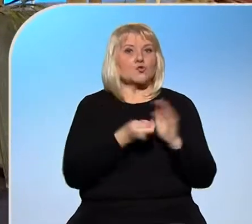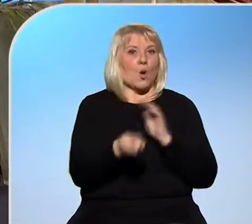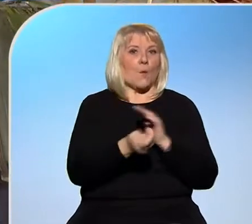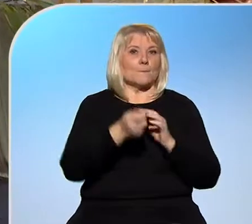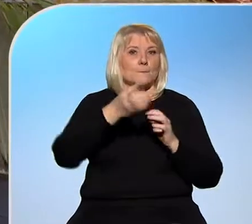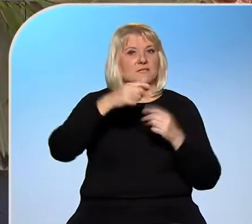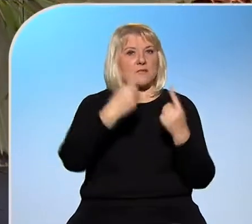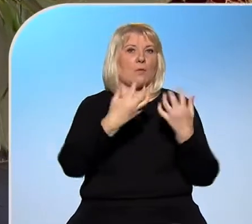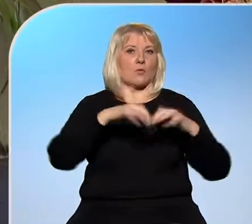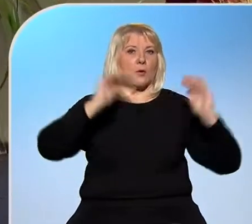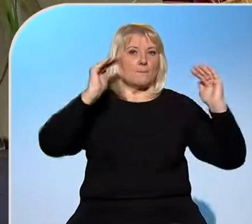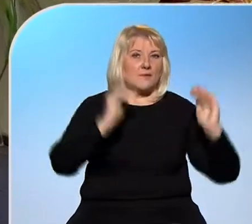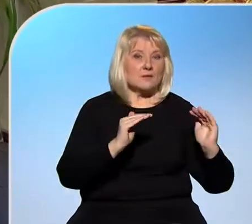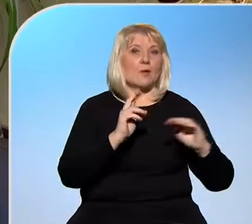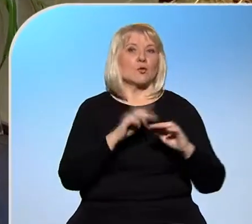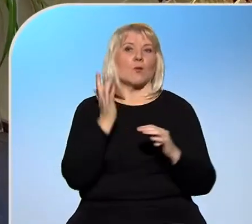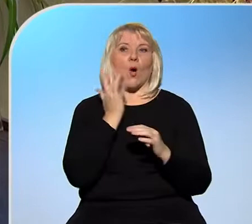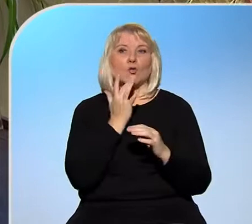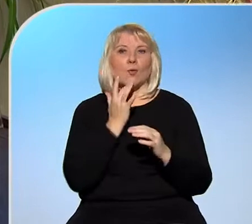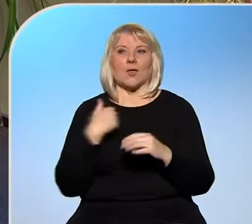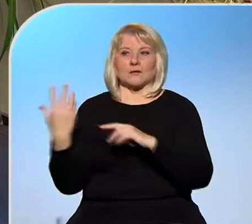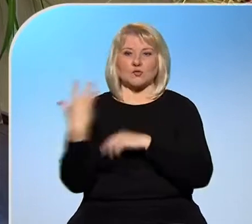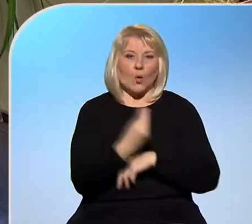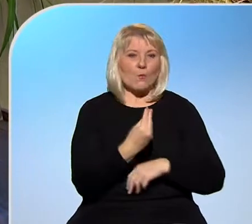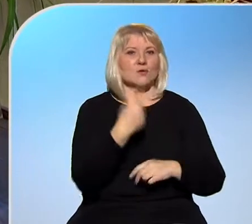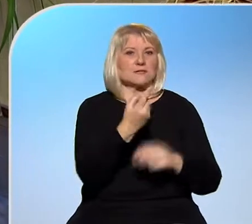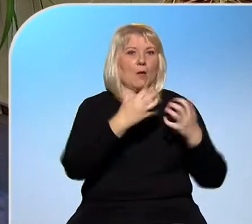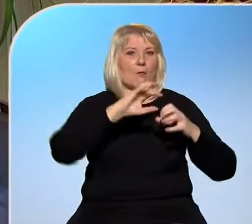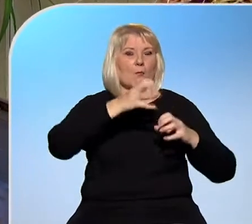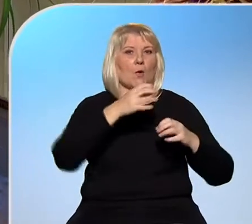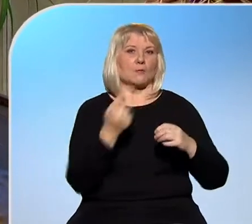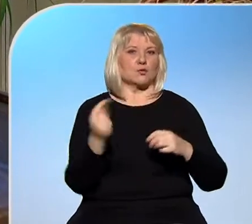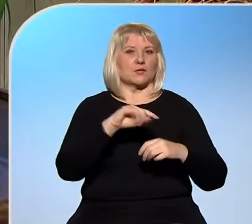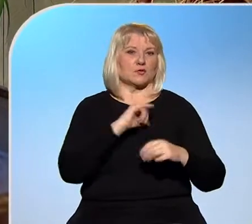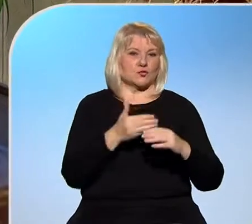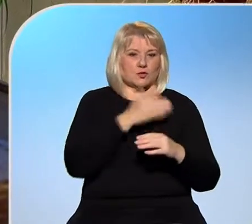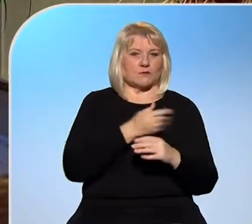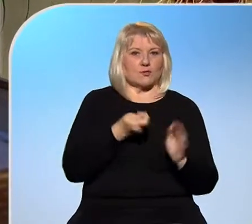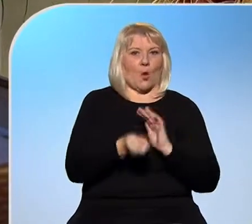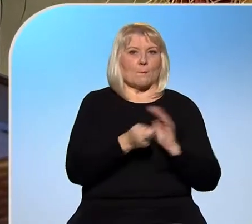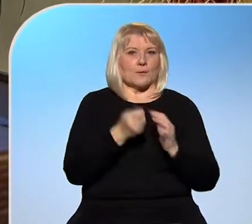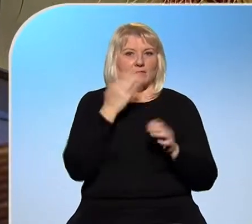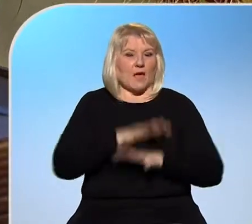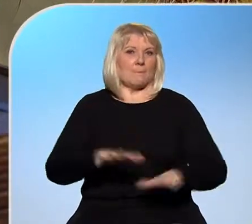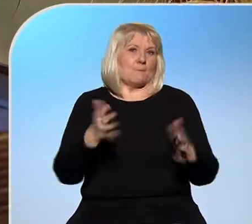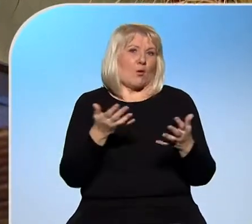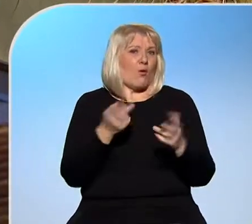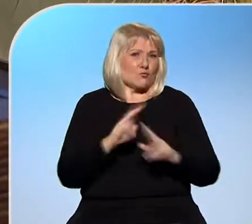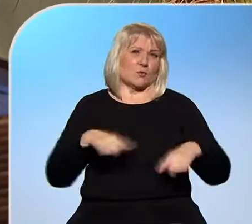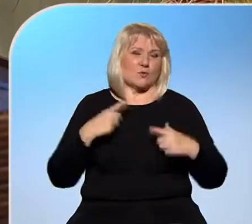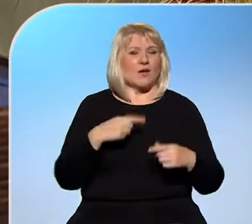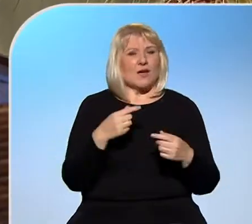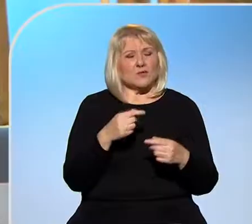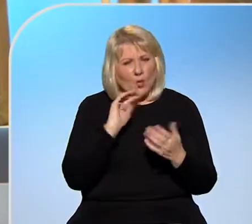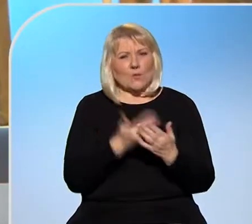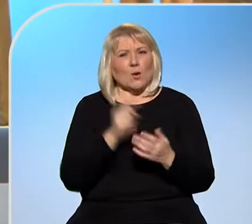a následně, pokud víme, že máme se vrátit domů, tak hodinu předtím vytopit o místnosti. A v podstatě tímto způsobem trošičku uvažovat, použít saský rozum.